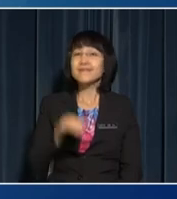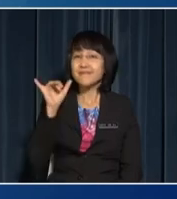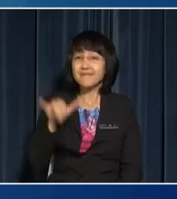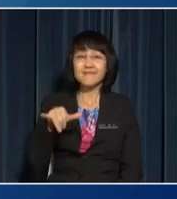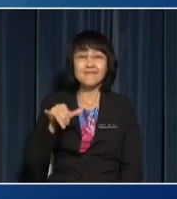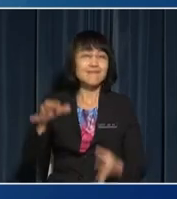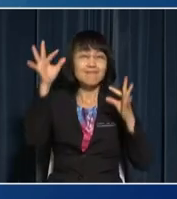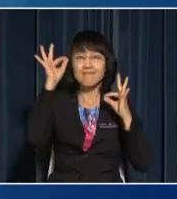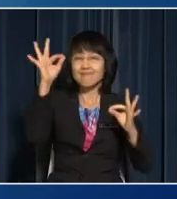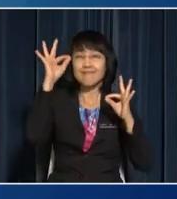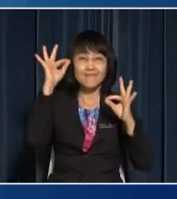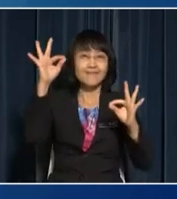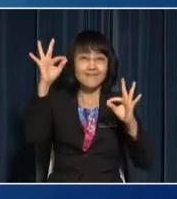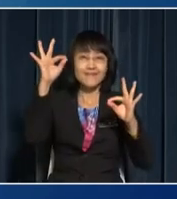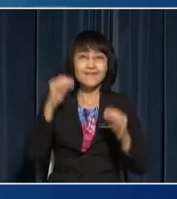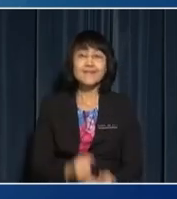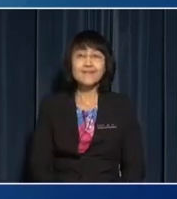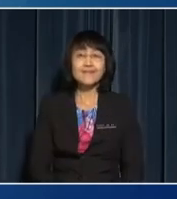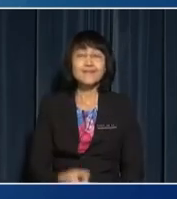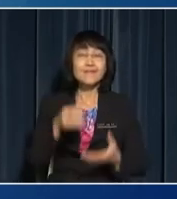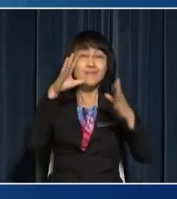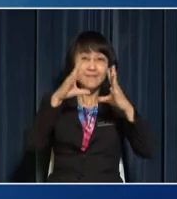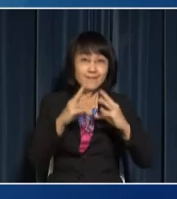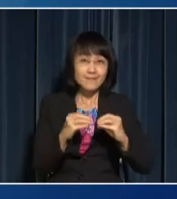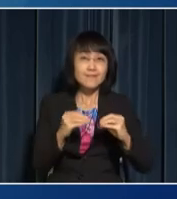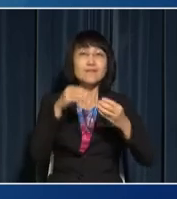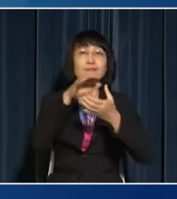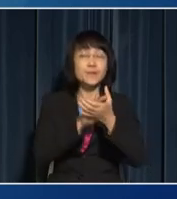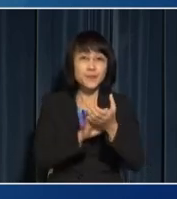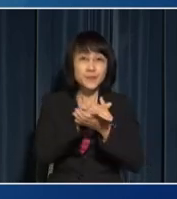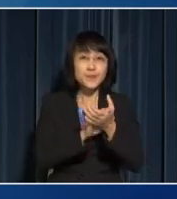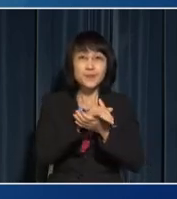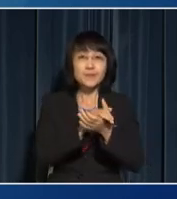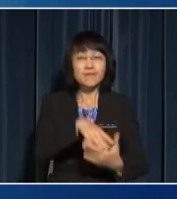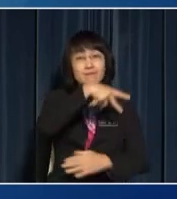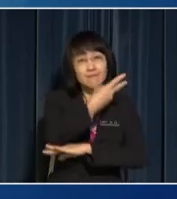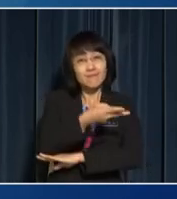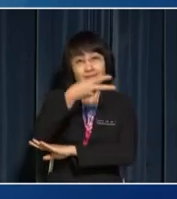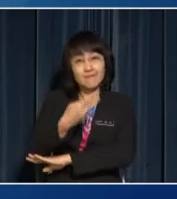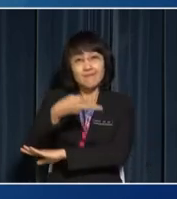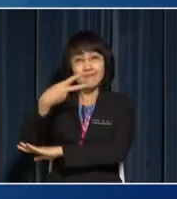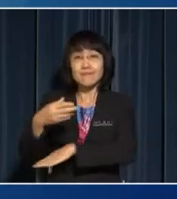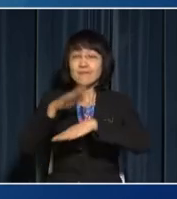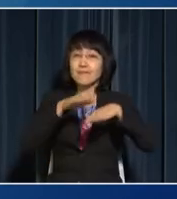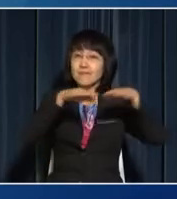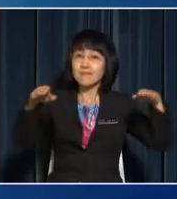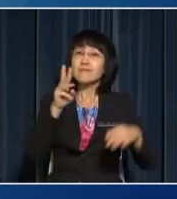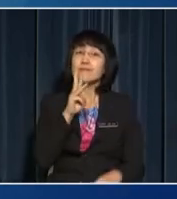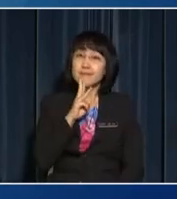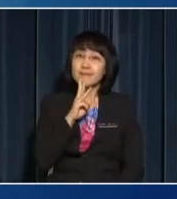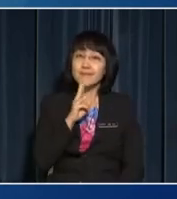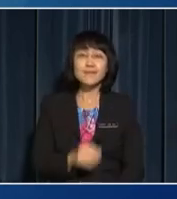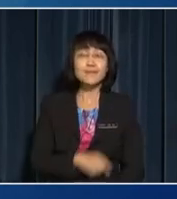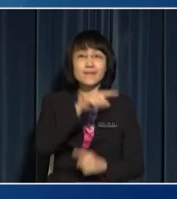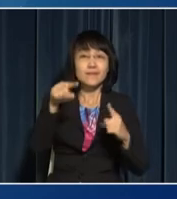Yes, excellent The sponge and the bar of soap float on the surface of the water